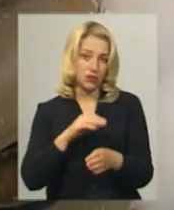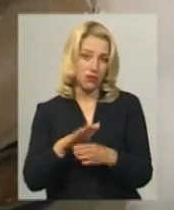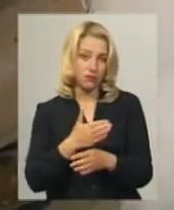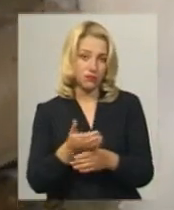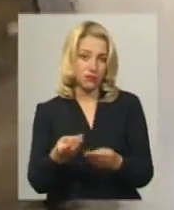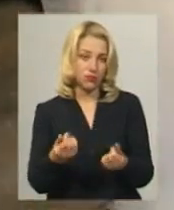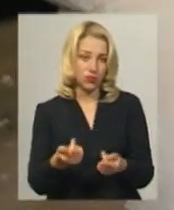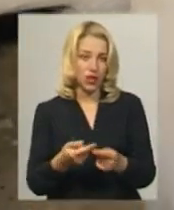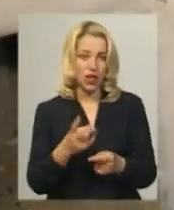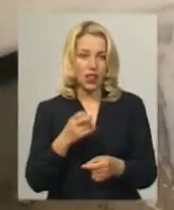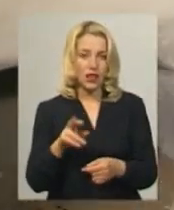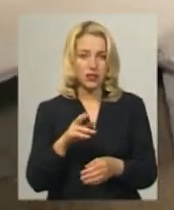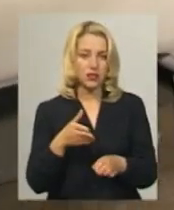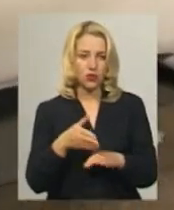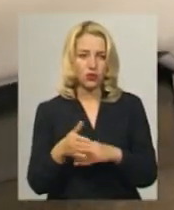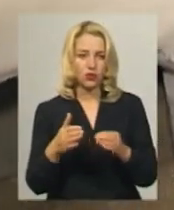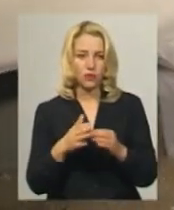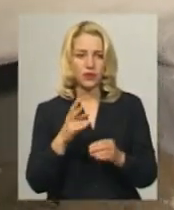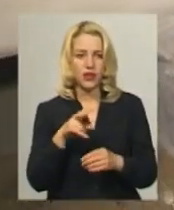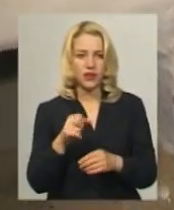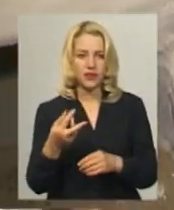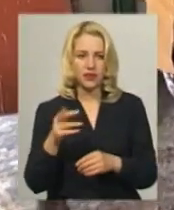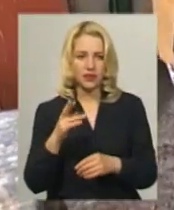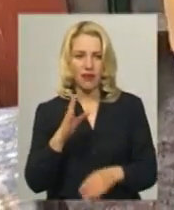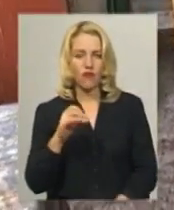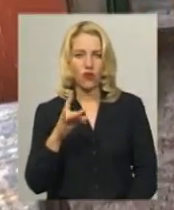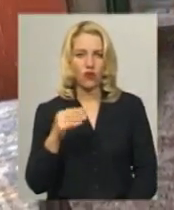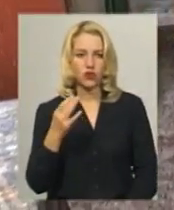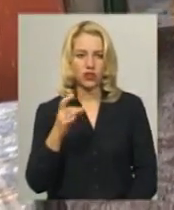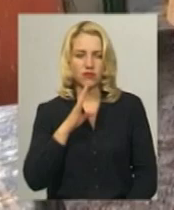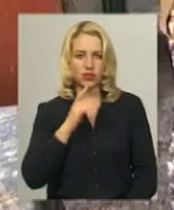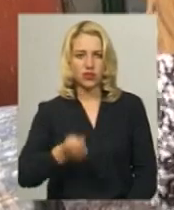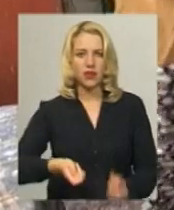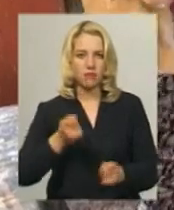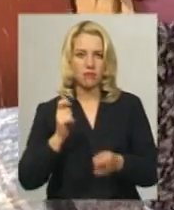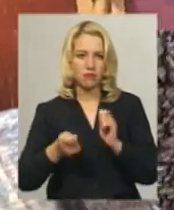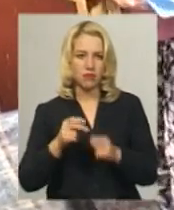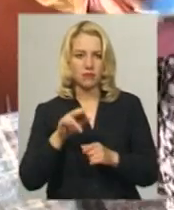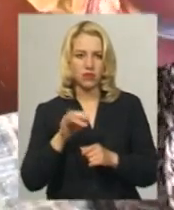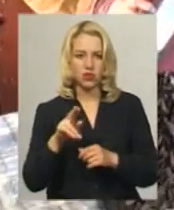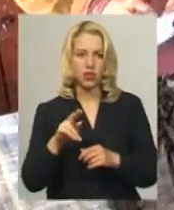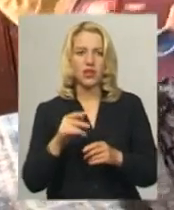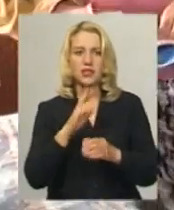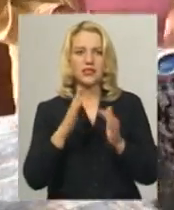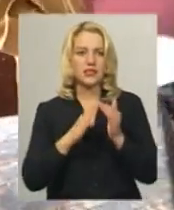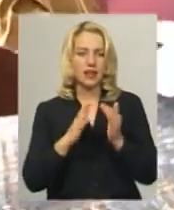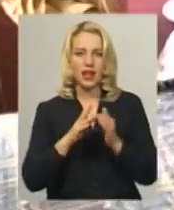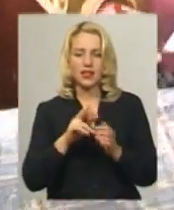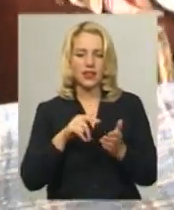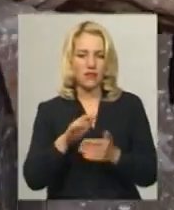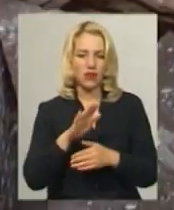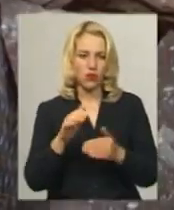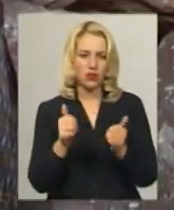Надія заходить в хату Лідіву Рушило, жінка – саме білий піч. Каже, із хати виходить хіба в сусідню крамницю, а з села не виїжджала років